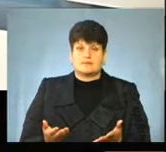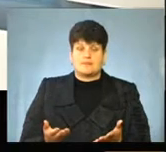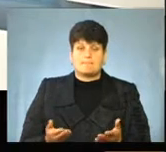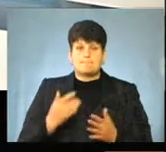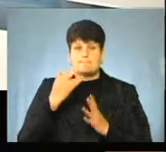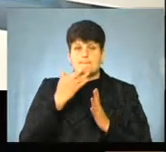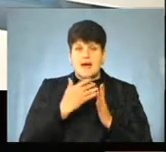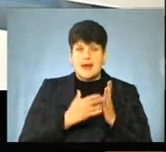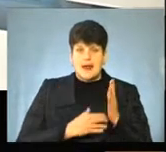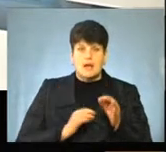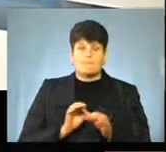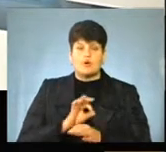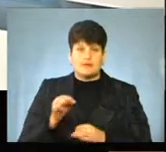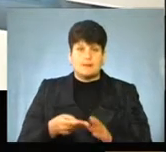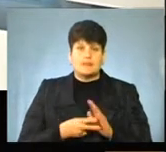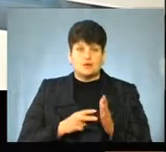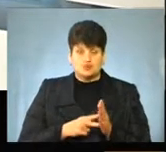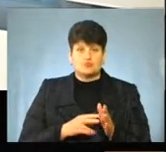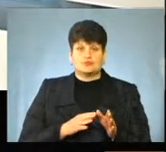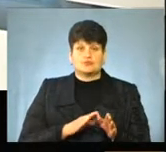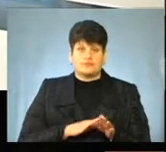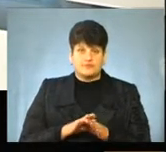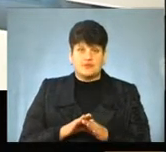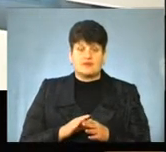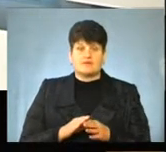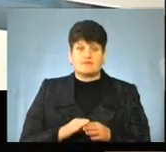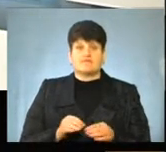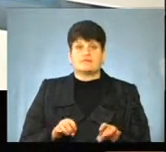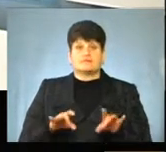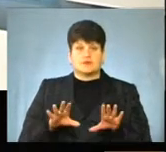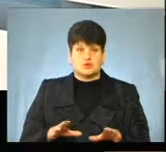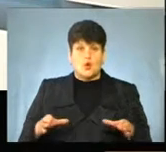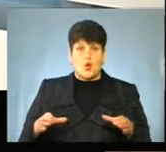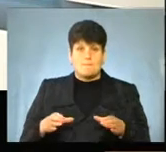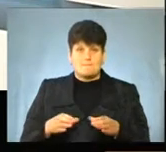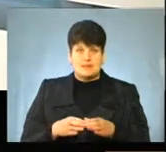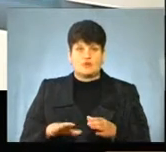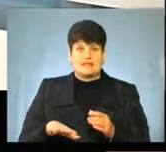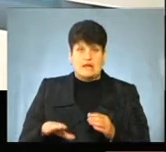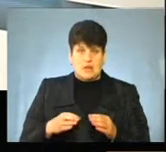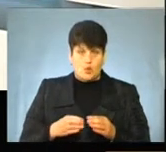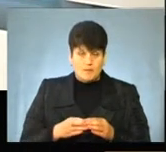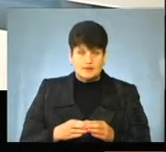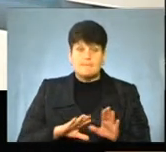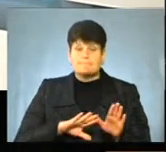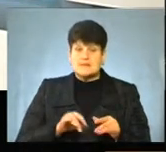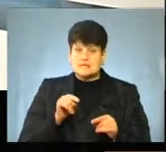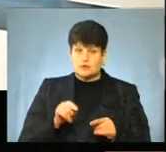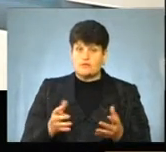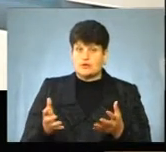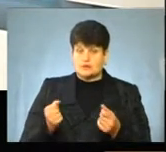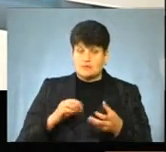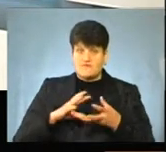Перелік проєктів, які плануються реалізувати, визначається самою об'єднаною територіальною громадою. Після того, як він